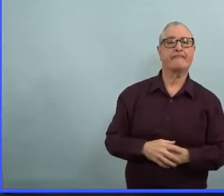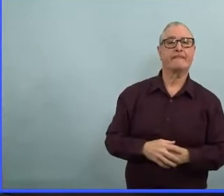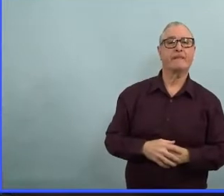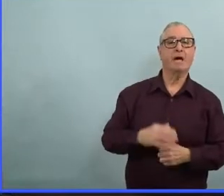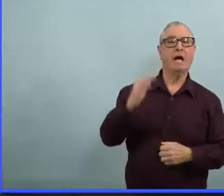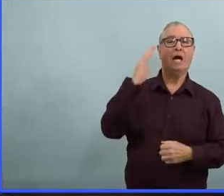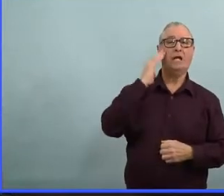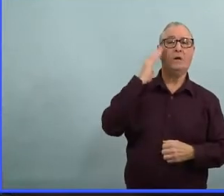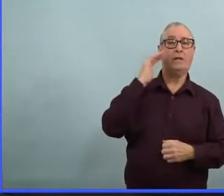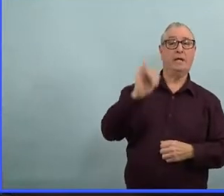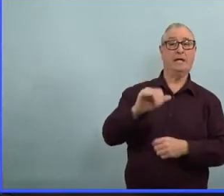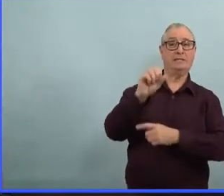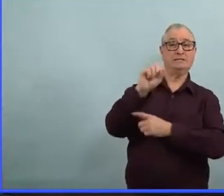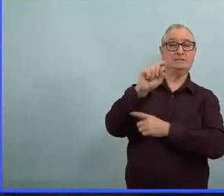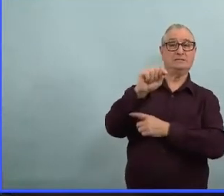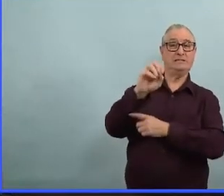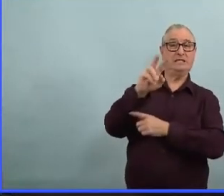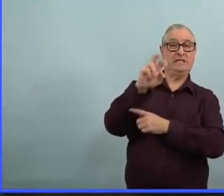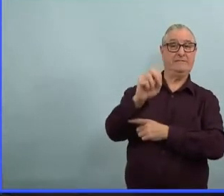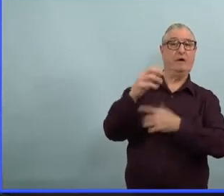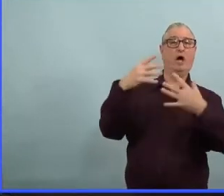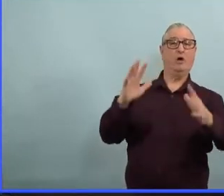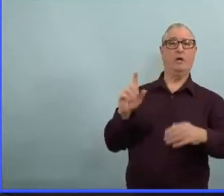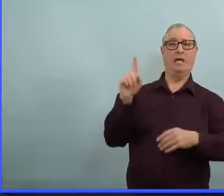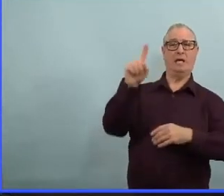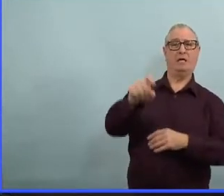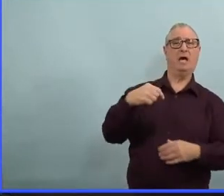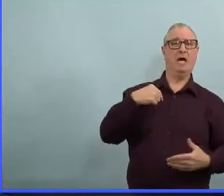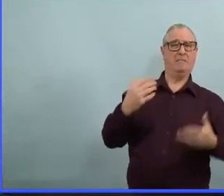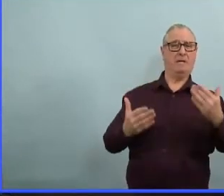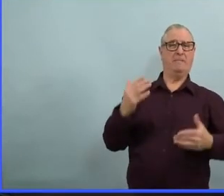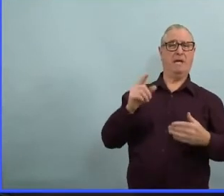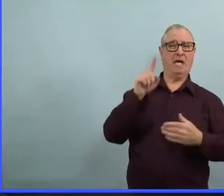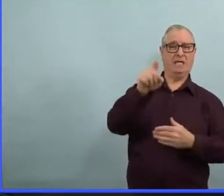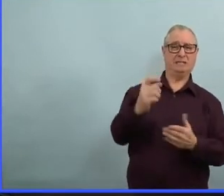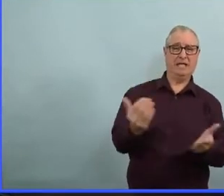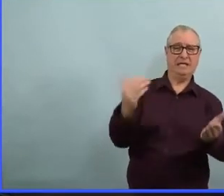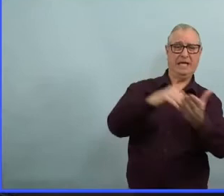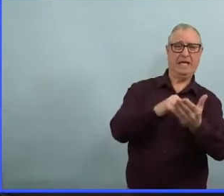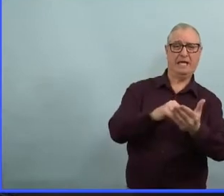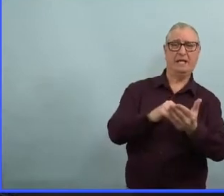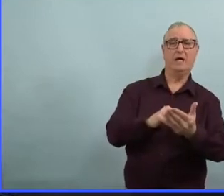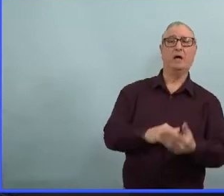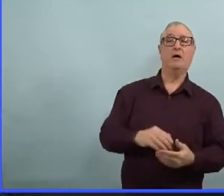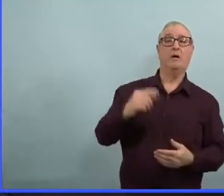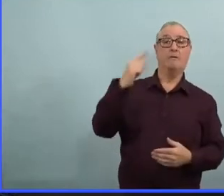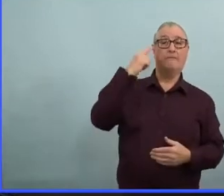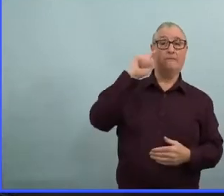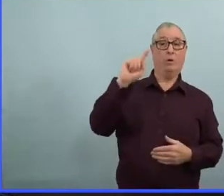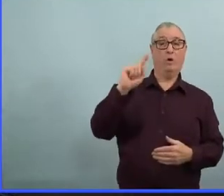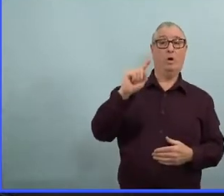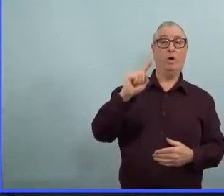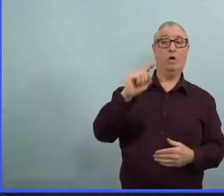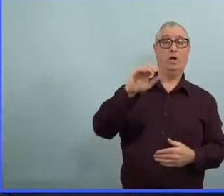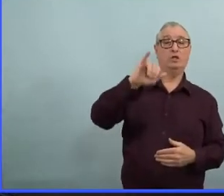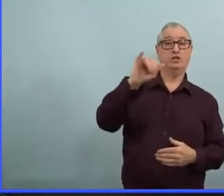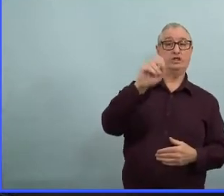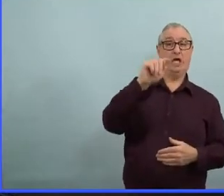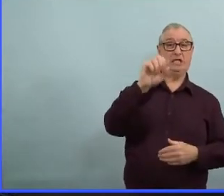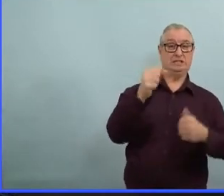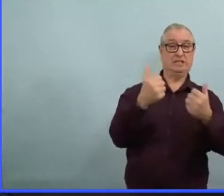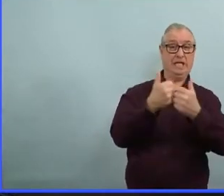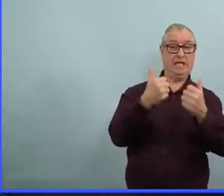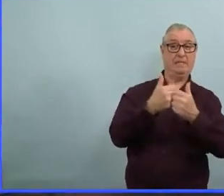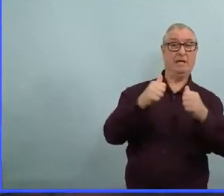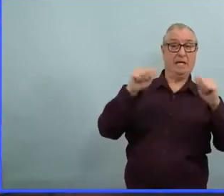Mais je veux simplement parler ici. Lorsqu'on enlève les plafonds de capacité, ça veut dire que les Winnipeg Jets peuvent commencer à avoir